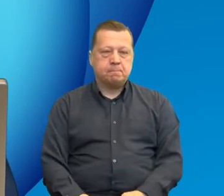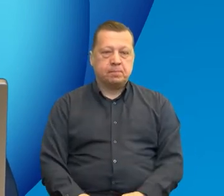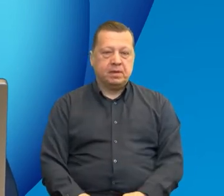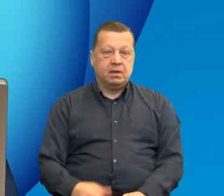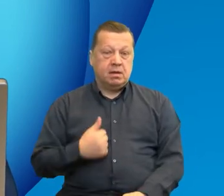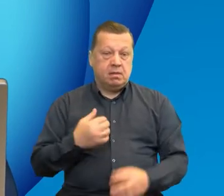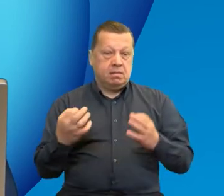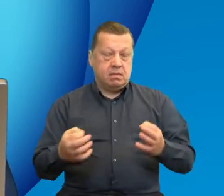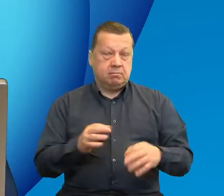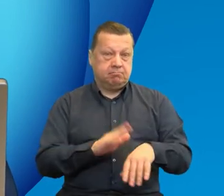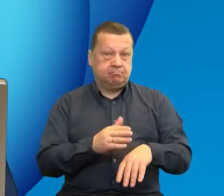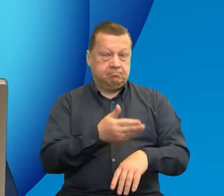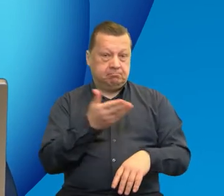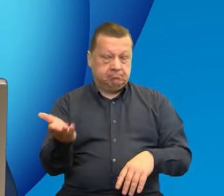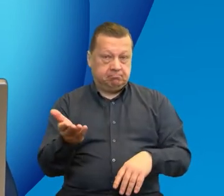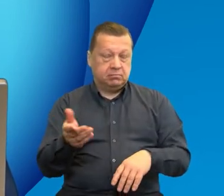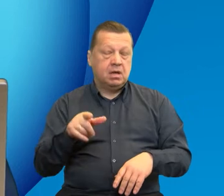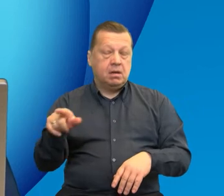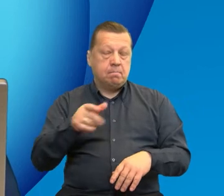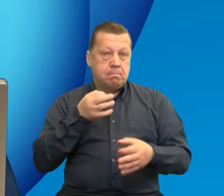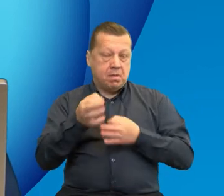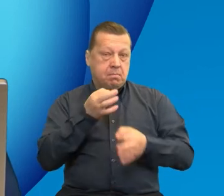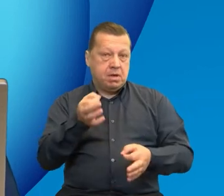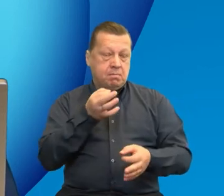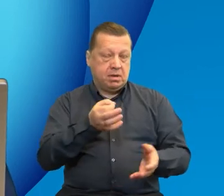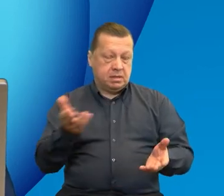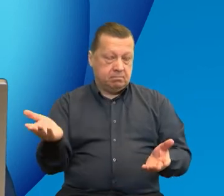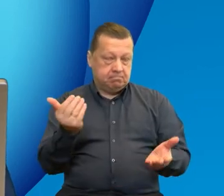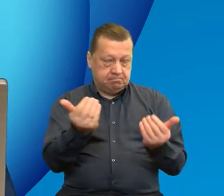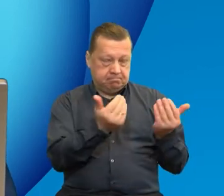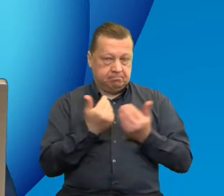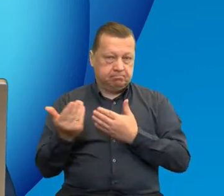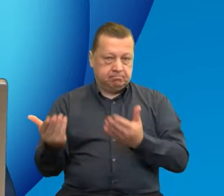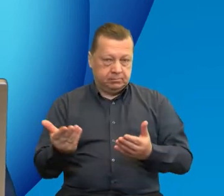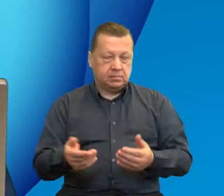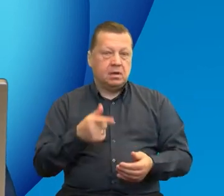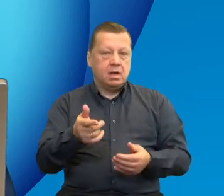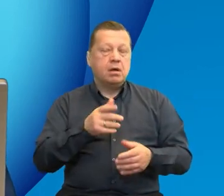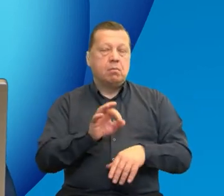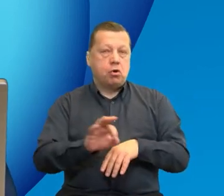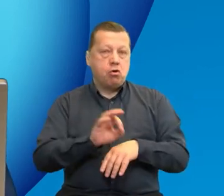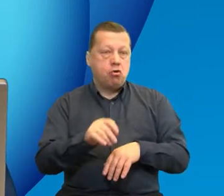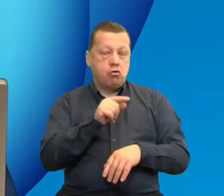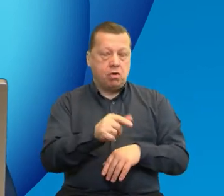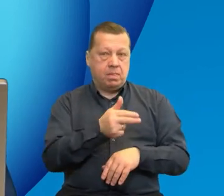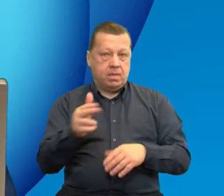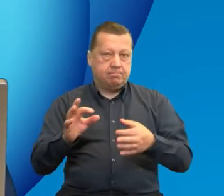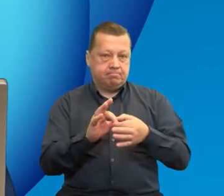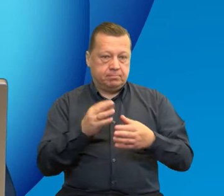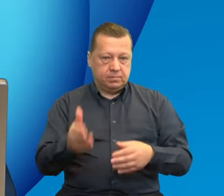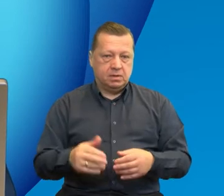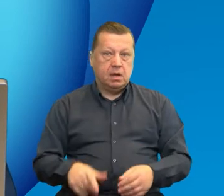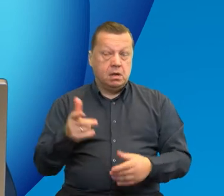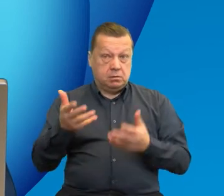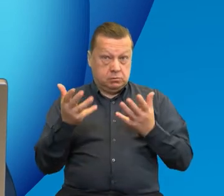Już teraz zachęcam Państwa do tego, aby zadawać pytania. Pytania, które dotyczyć właśnie będą prezentowanych projektów. Aby takie